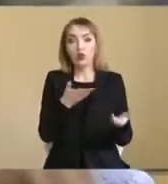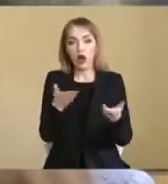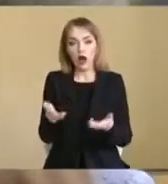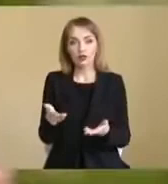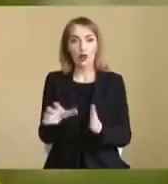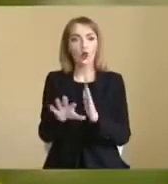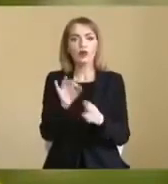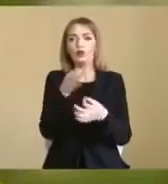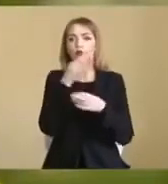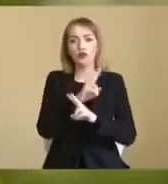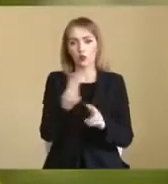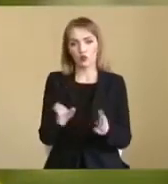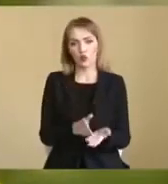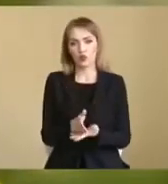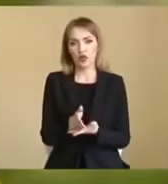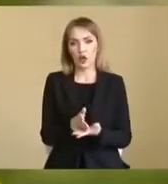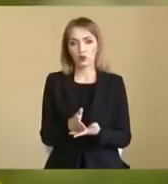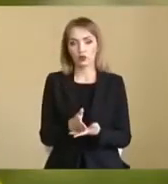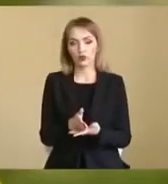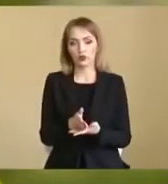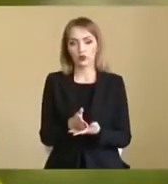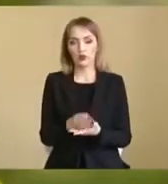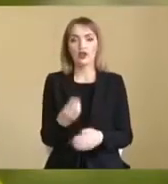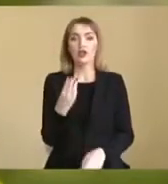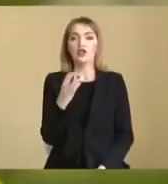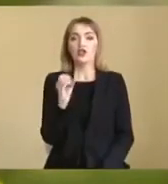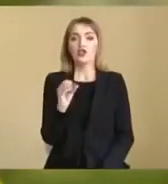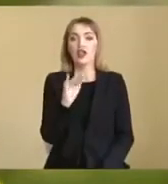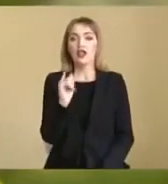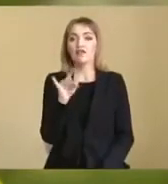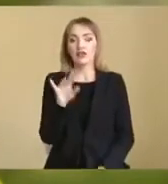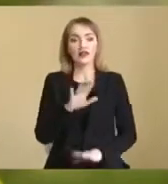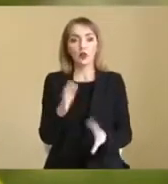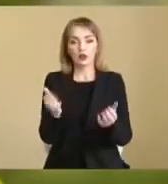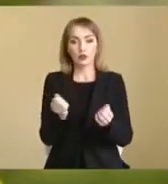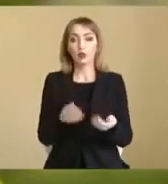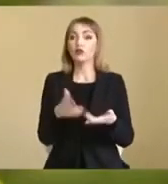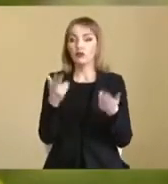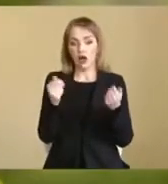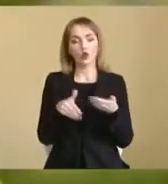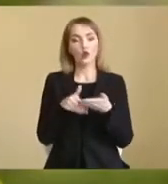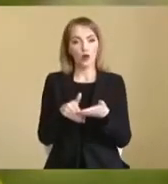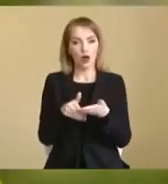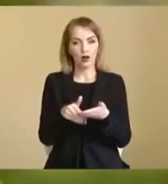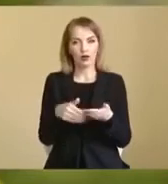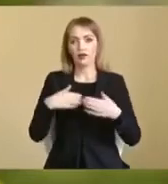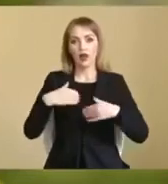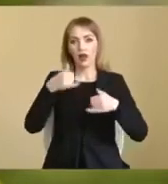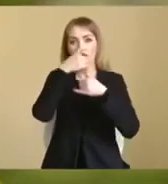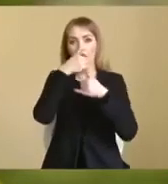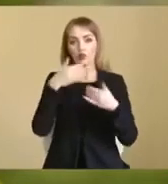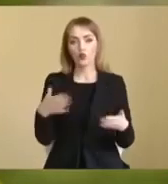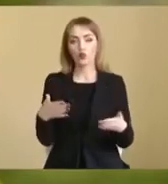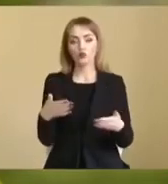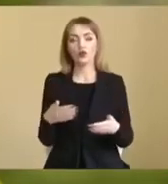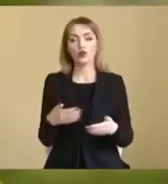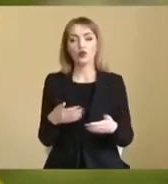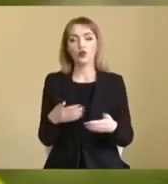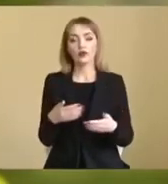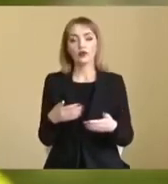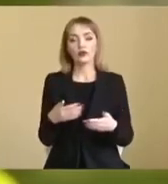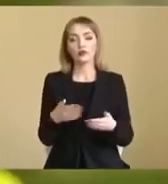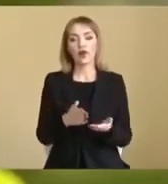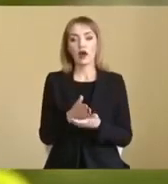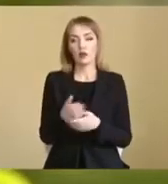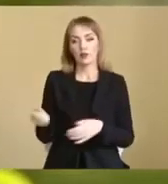оберіть будь-яку посаду. Шефір навіть не отримує. Так, він допомагає, тому що я не можу поставити на